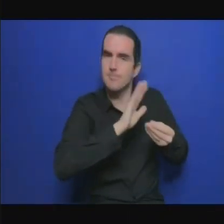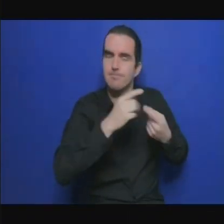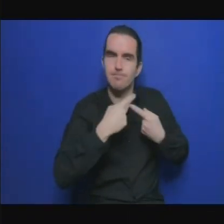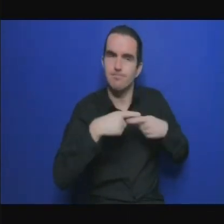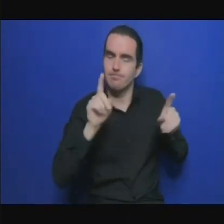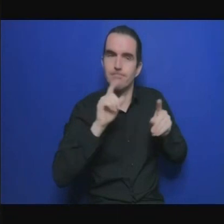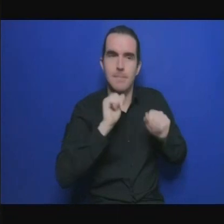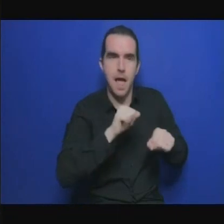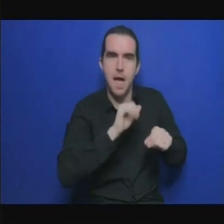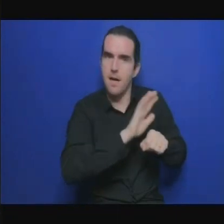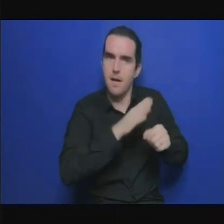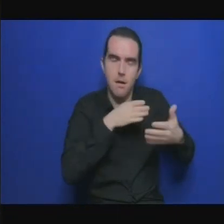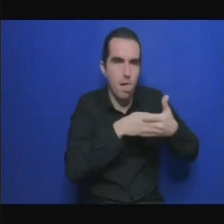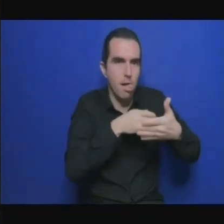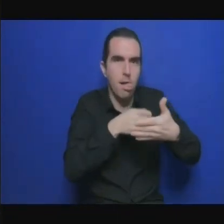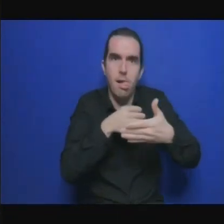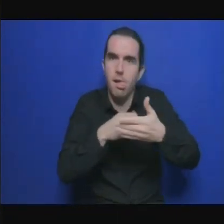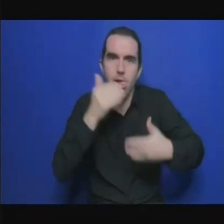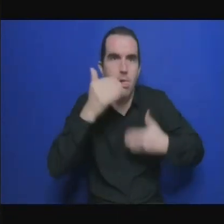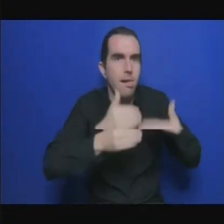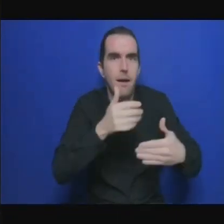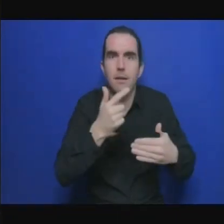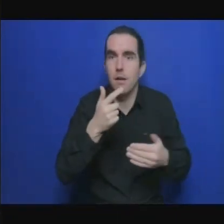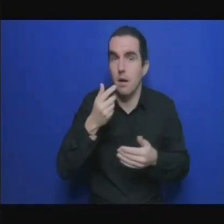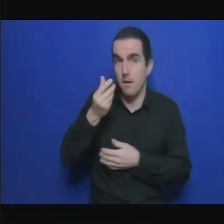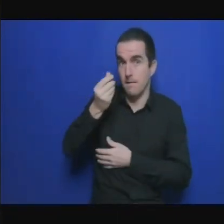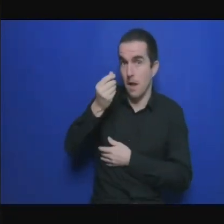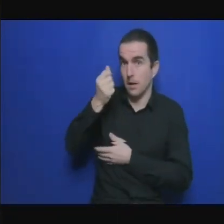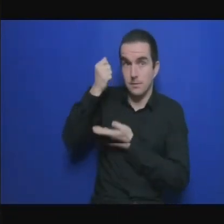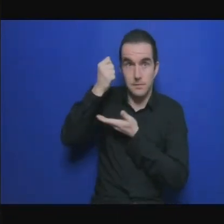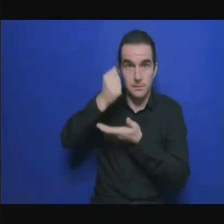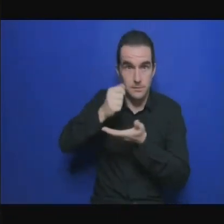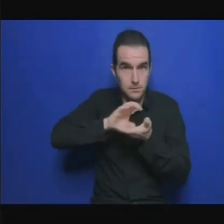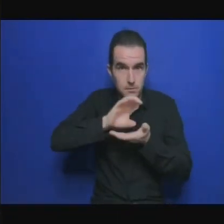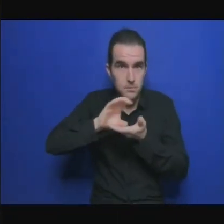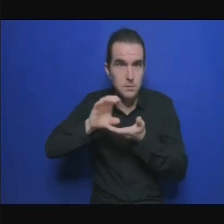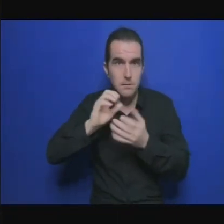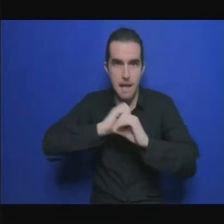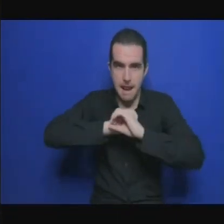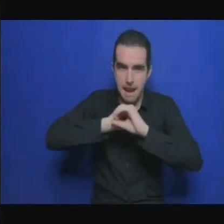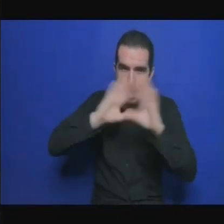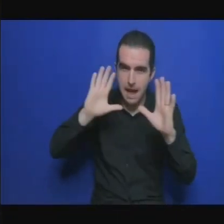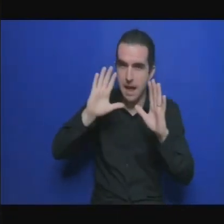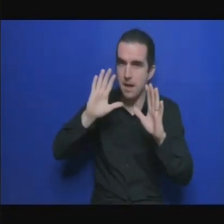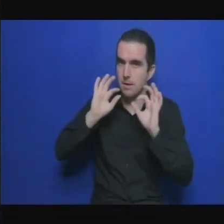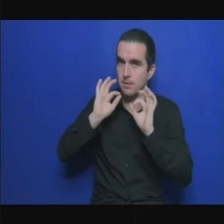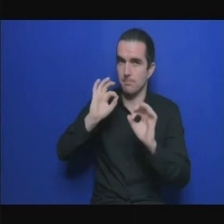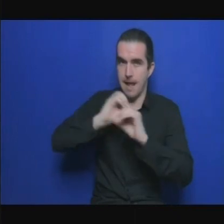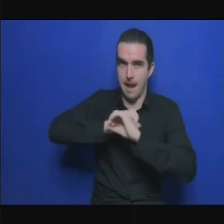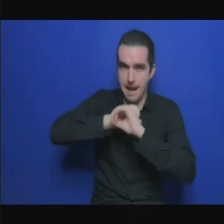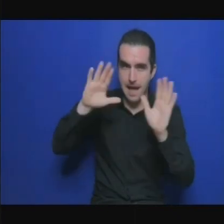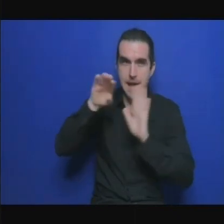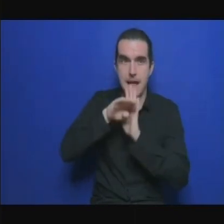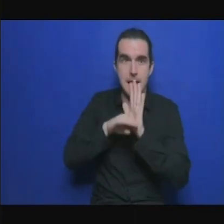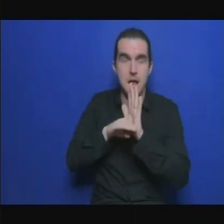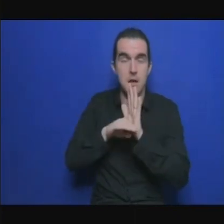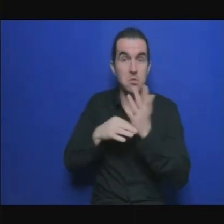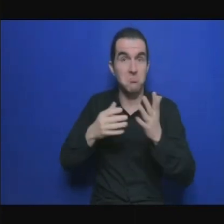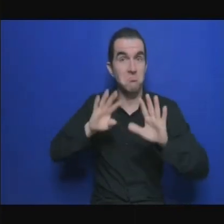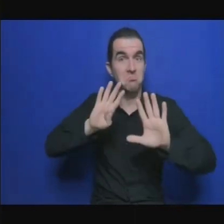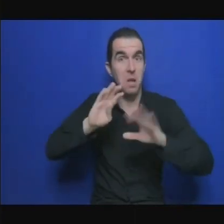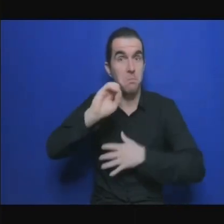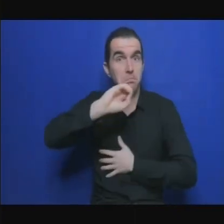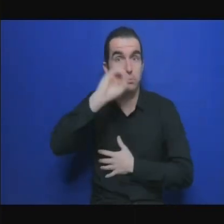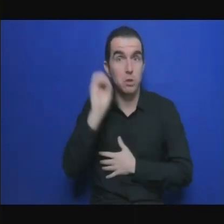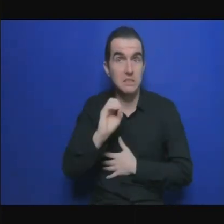je sais que certains ont pu avoir accès à de tels fonds mais les réponses ne sont pas toujours simples et il y a